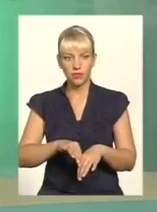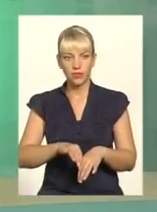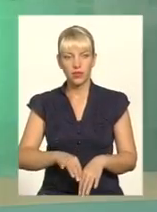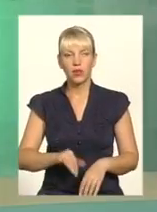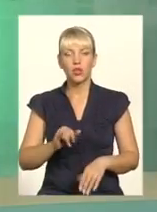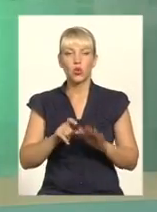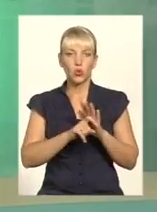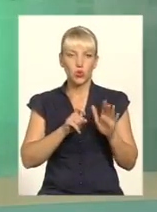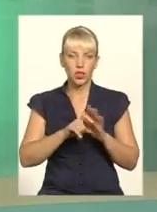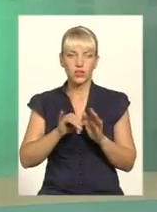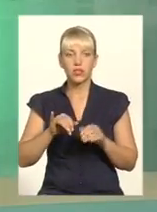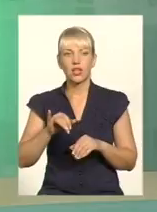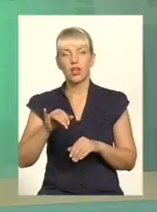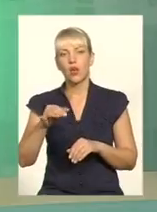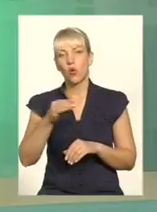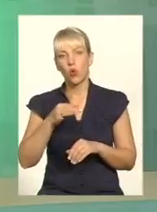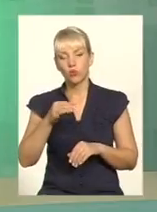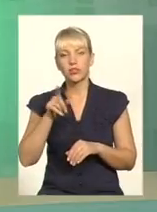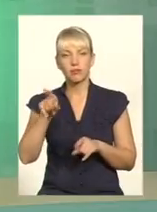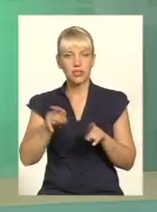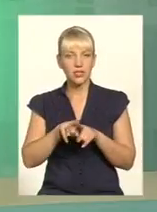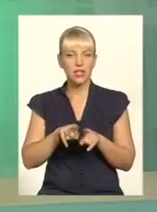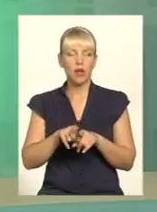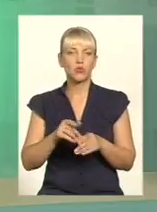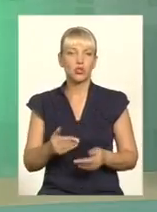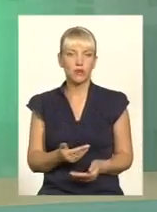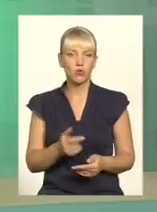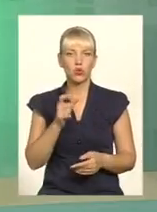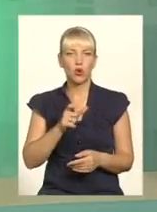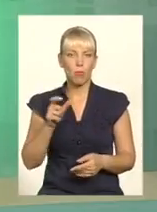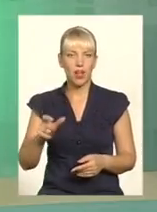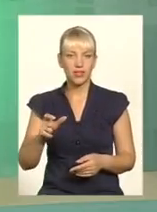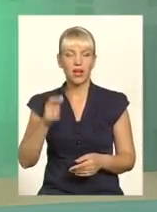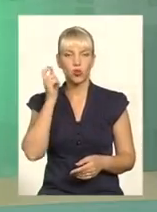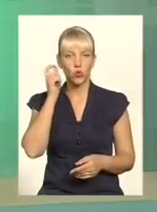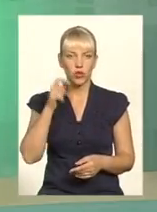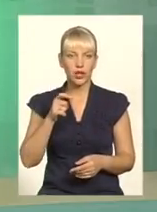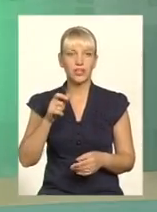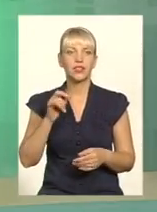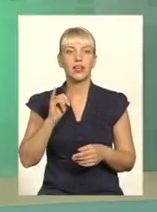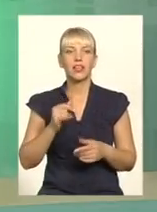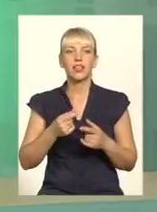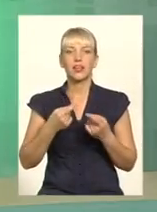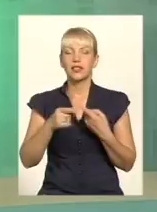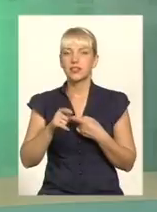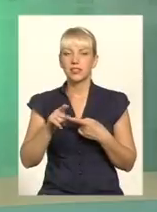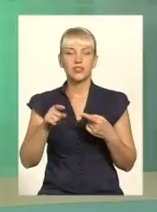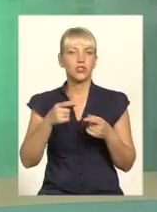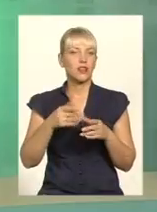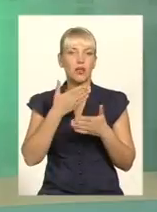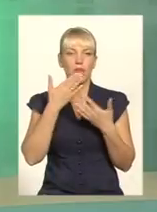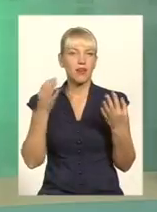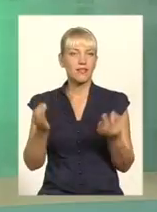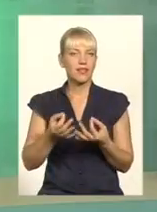Луганській області живуть громадяни України, які документують пастору, громадяни України, різниця між тим, що живуть в Донецькій і Хмельницькій, різниця немає ніякої.